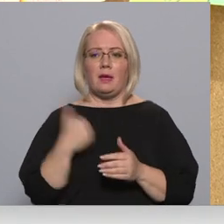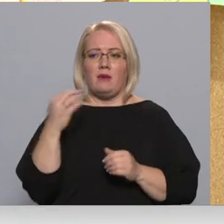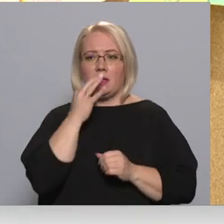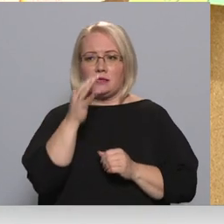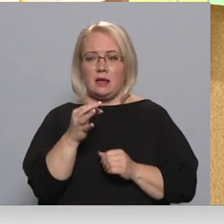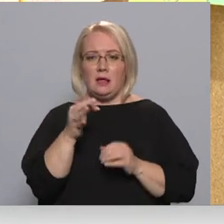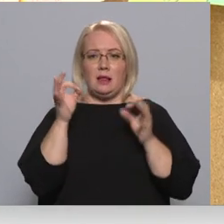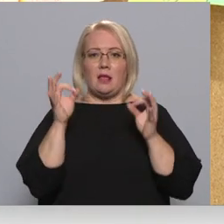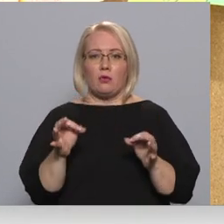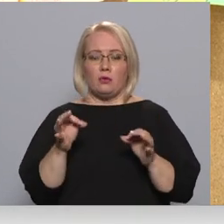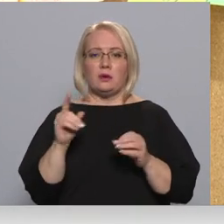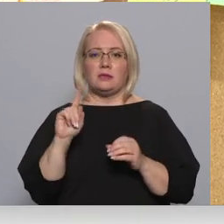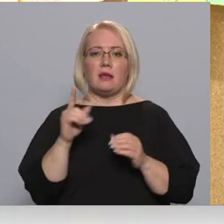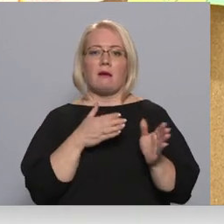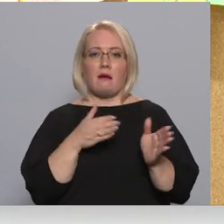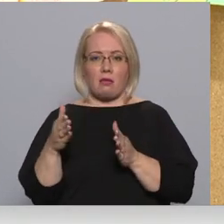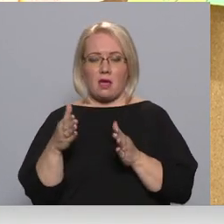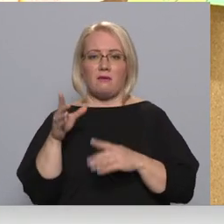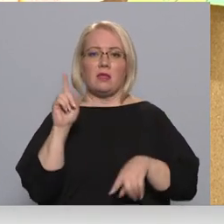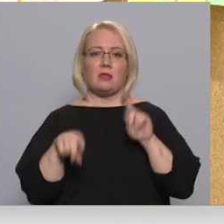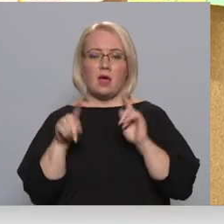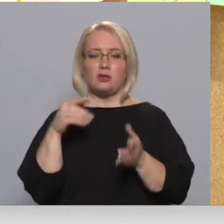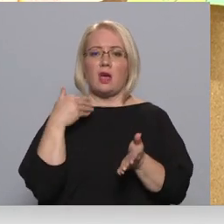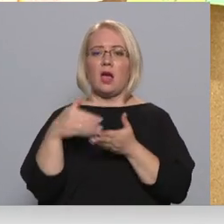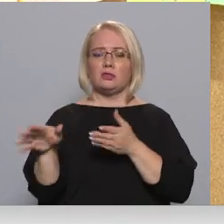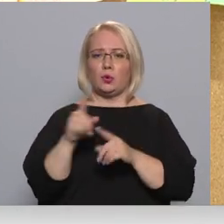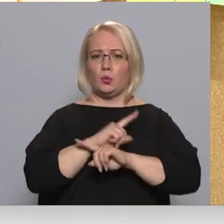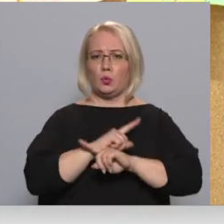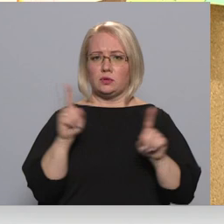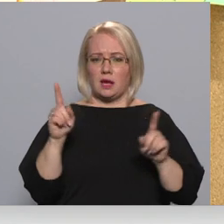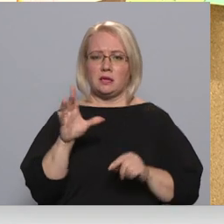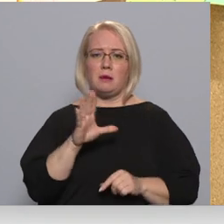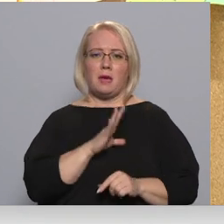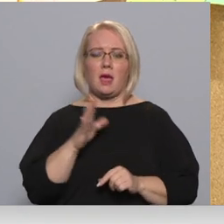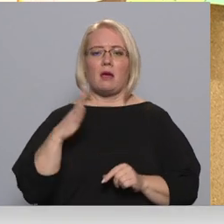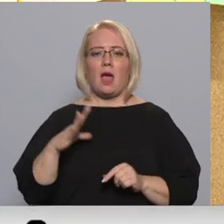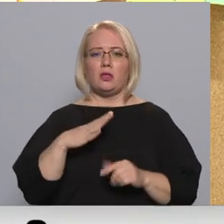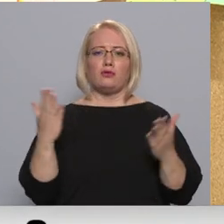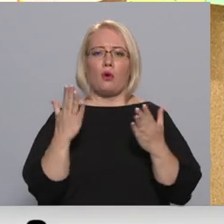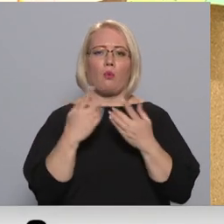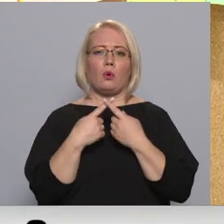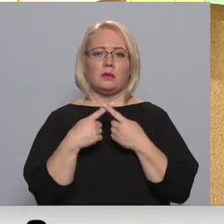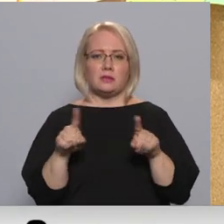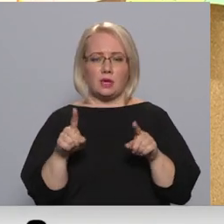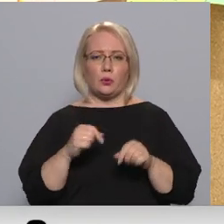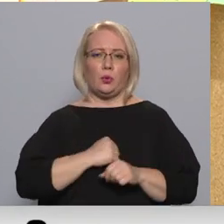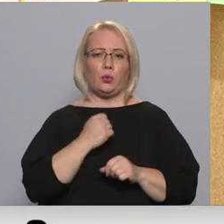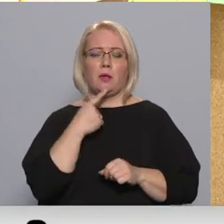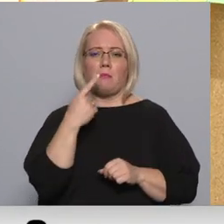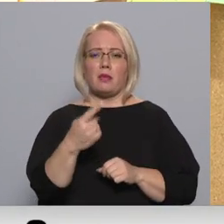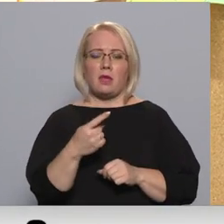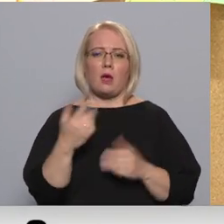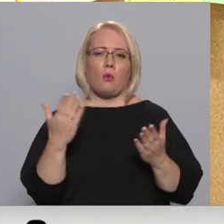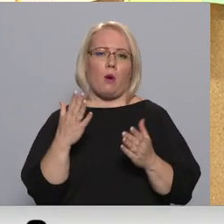tiesu viņi ir gatavi, ir arī daži, kuri, piemēram, atsakās uzreiz. Viņi bija gaidījuši kaut ko citu. Grūti pateikt, viņi ir